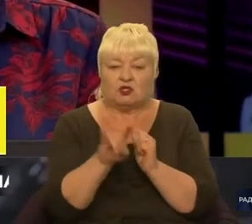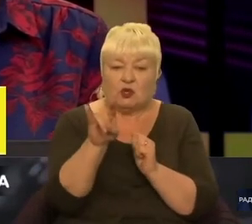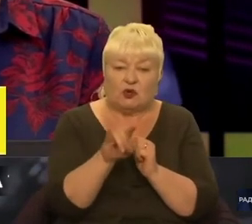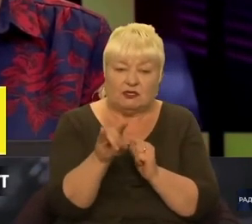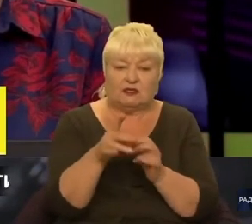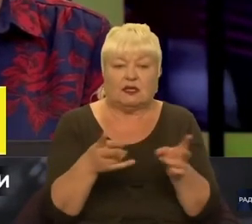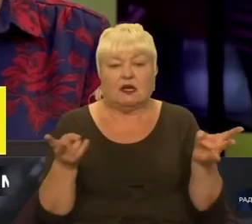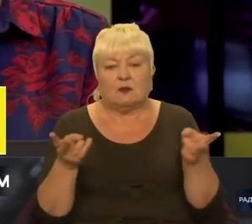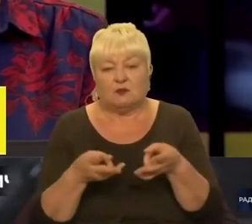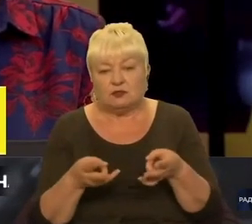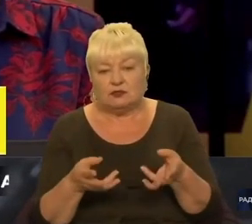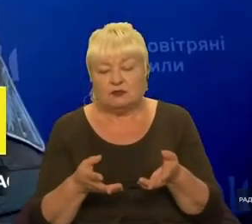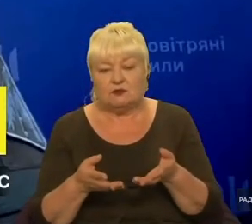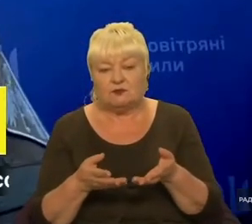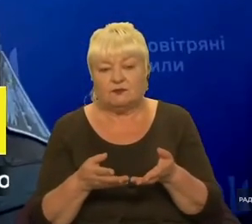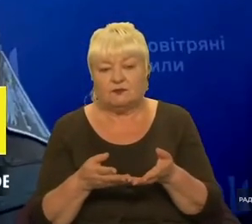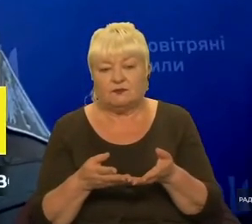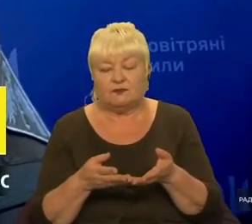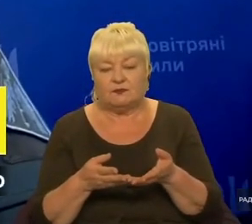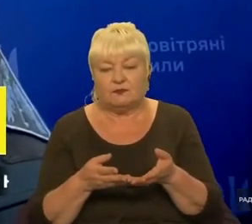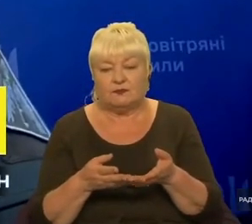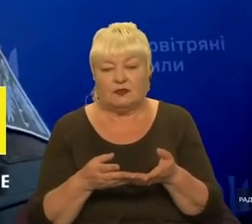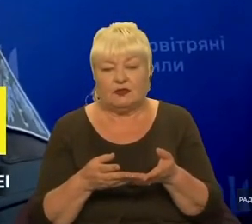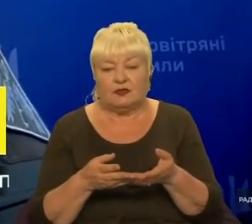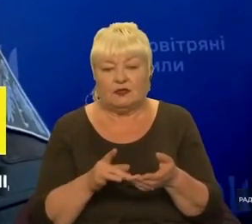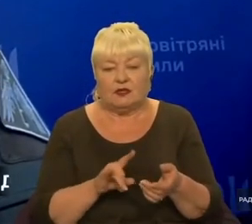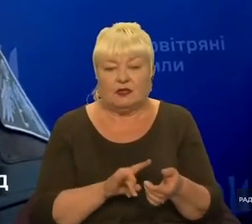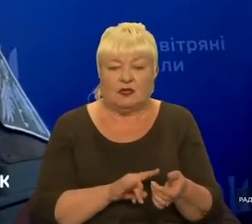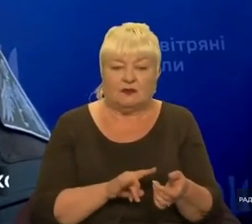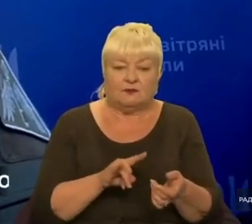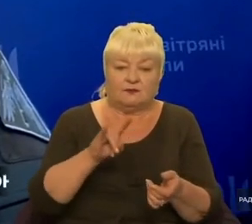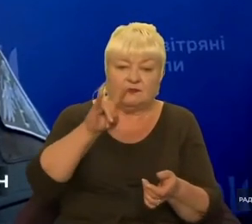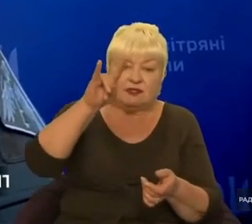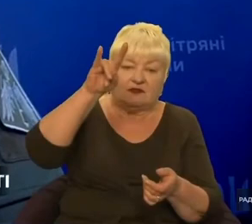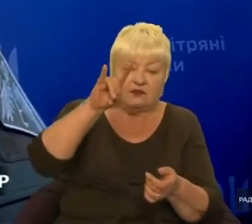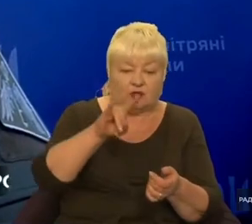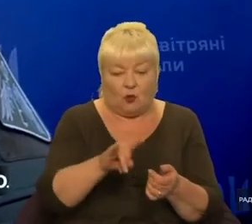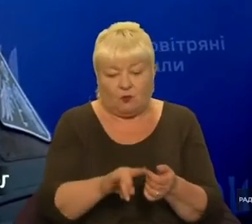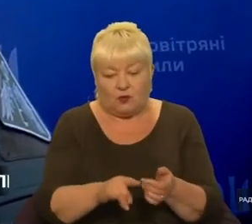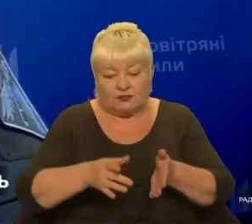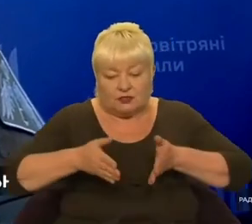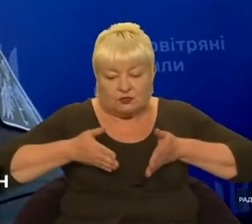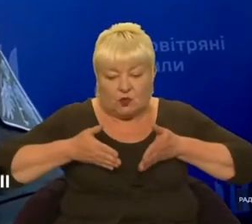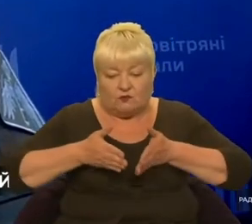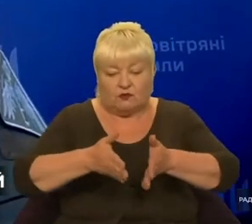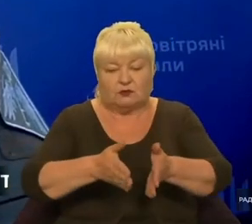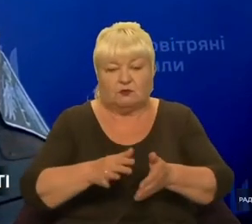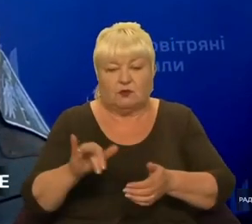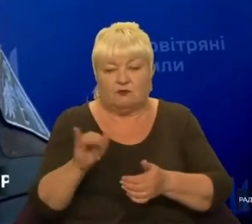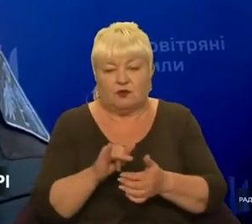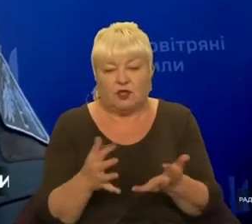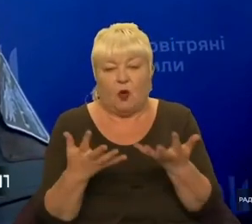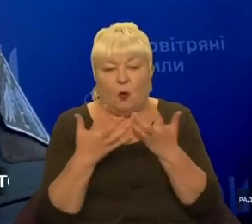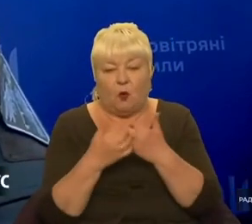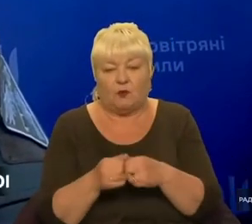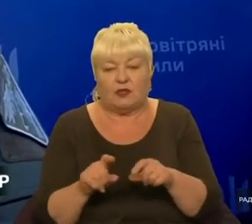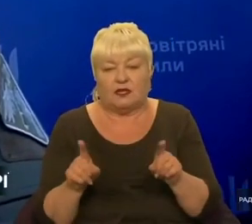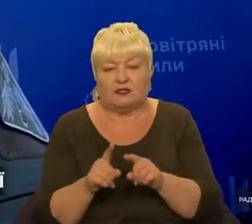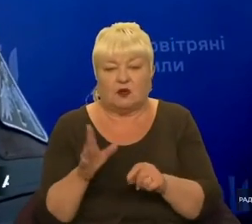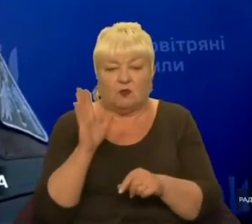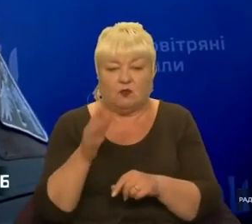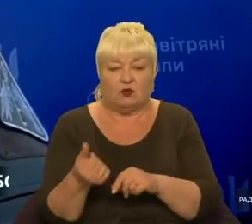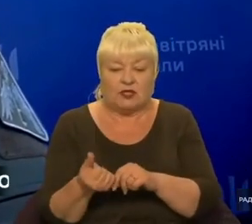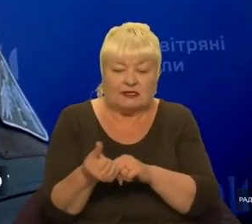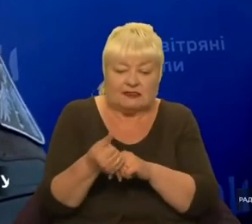відповідно злітно-посадкову смугу, ну і відповідно супутнє обладнання, яке його буде заправляти,